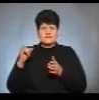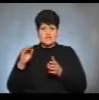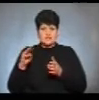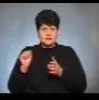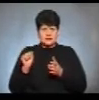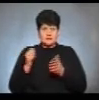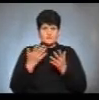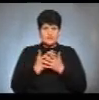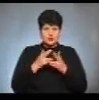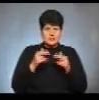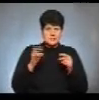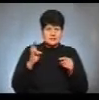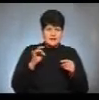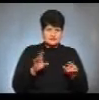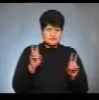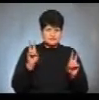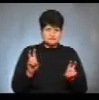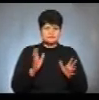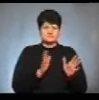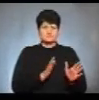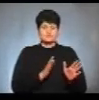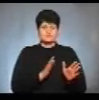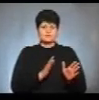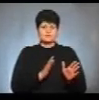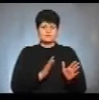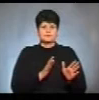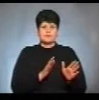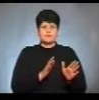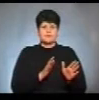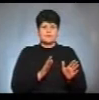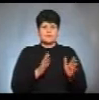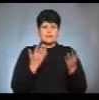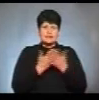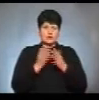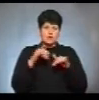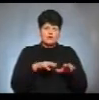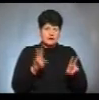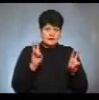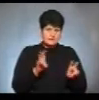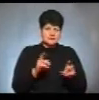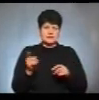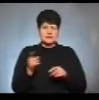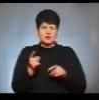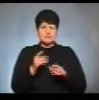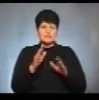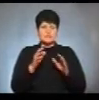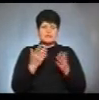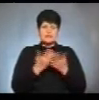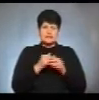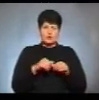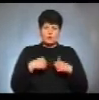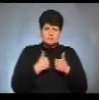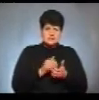кінодістер, і кінохвильня, і Тернопільська кінокомісія, Асоціація